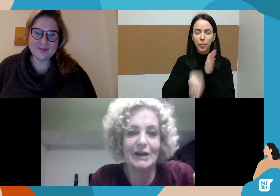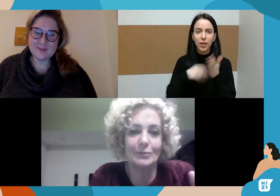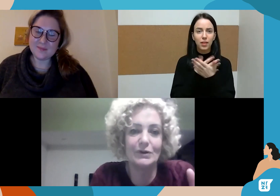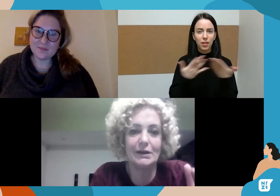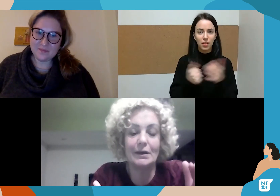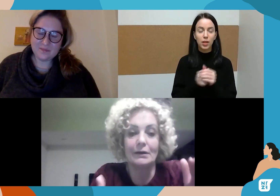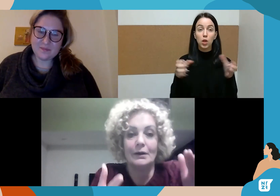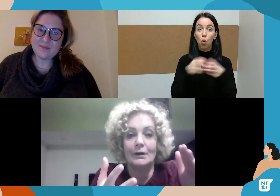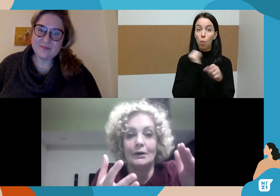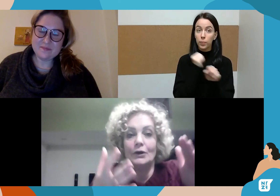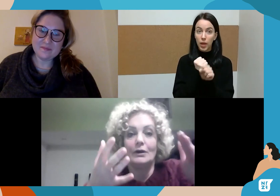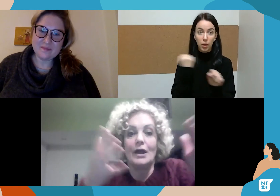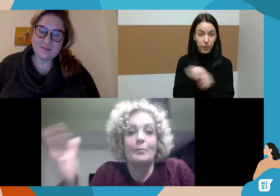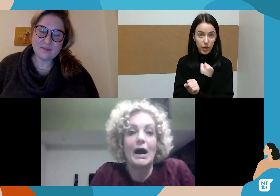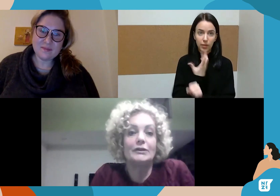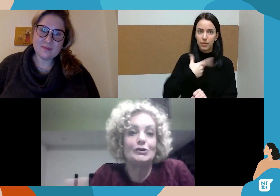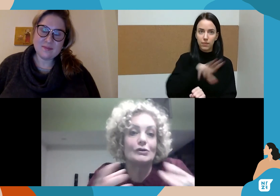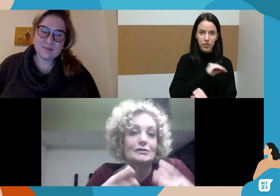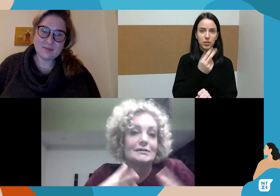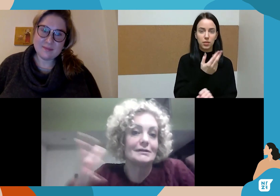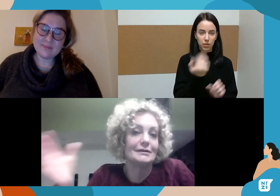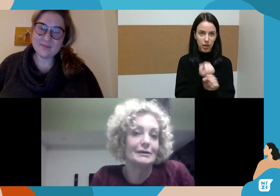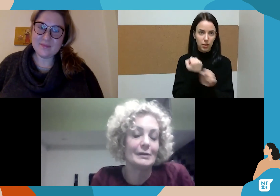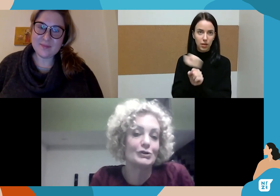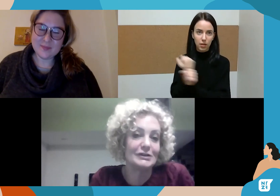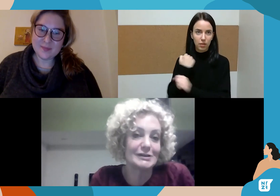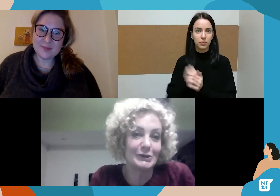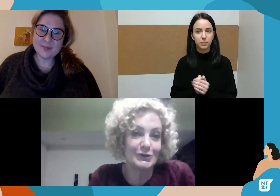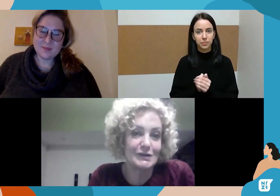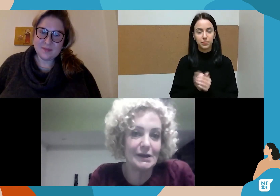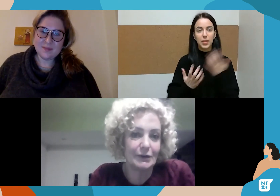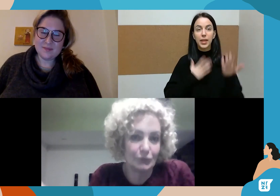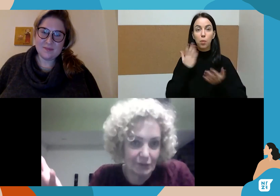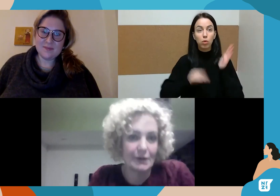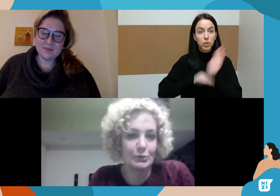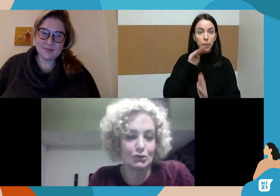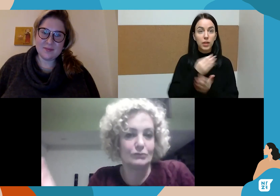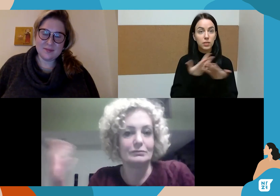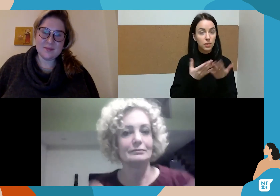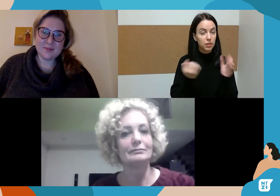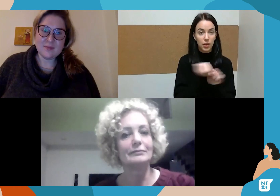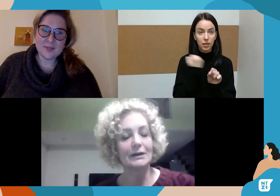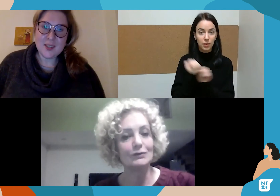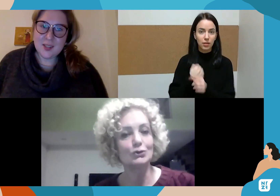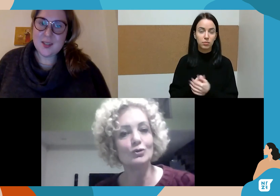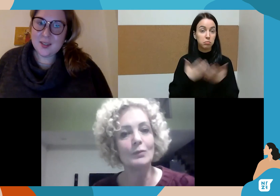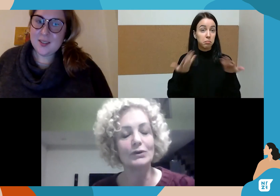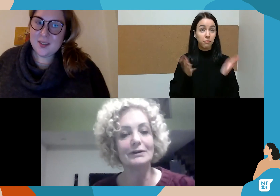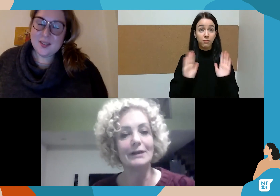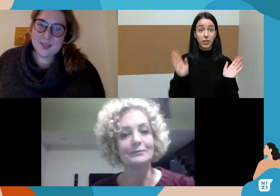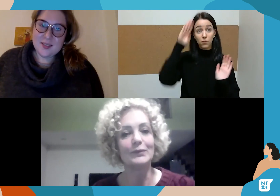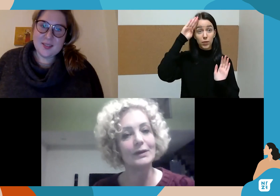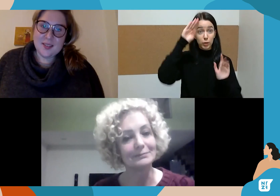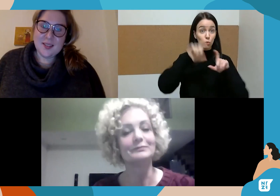komandinio darbo reikia. Empatijos, emocinės brandos reikia. Nu, tai va, prašau. Tikra vyriškumo